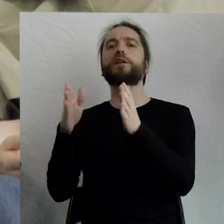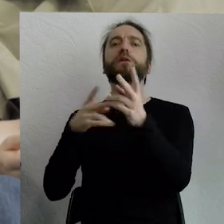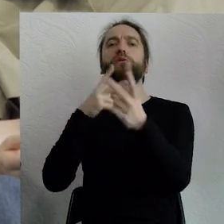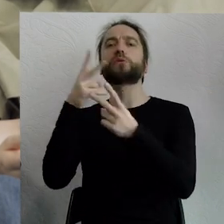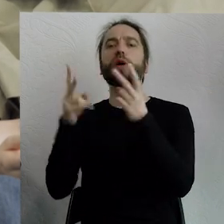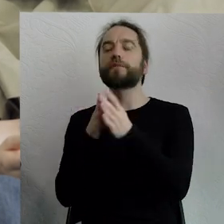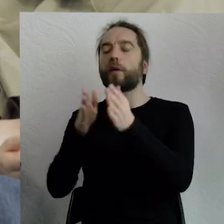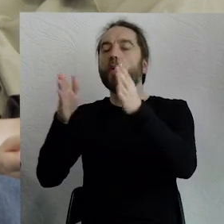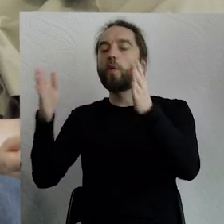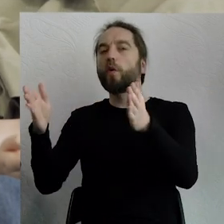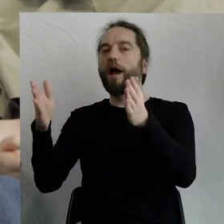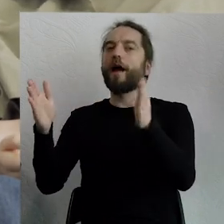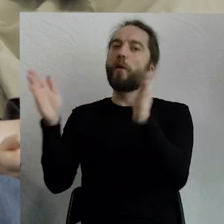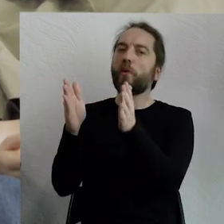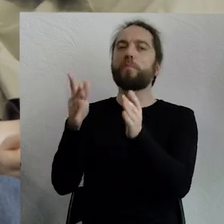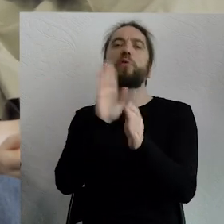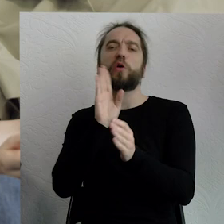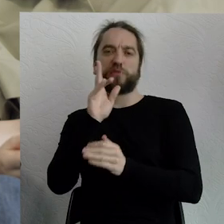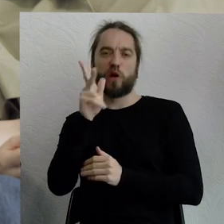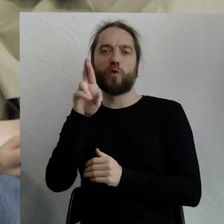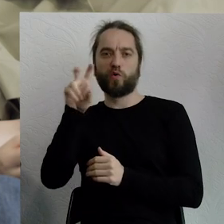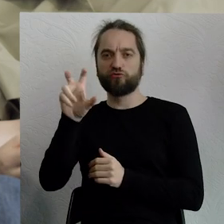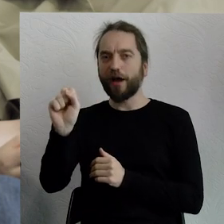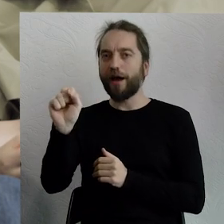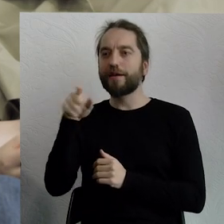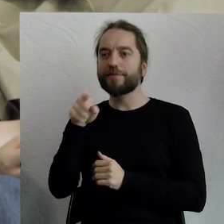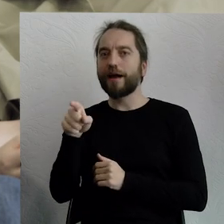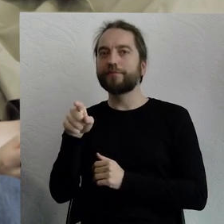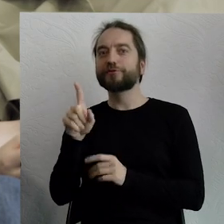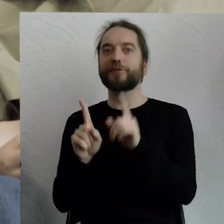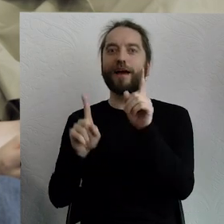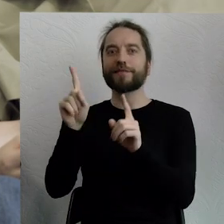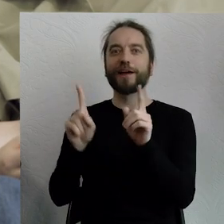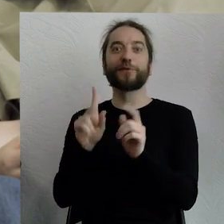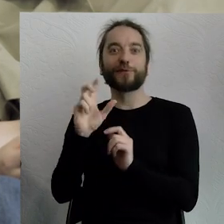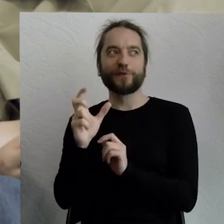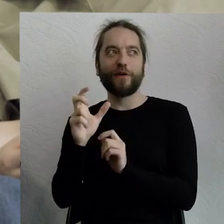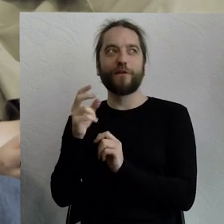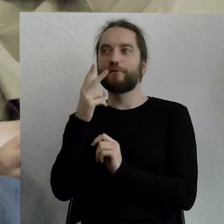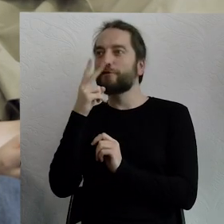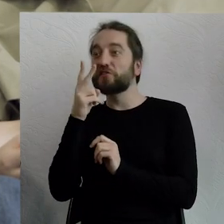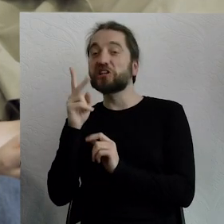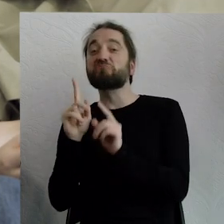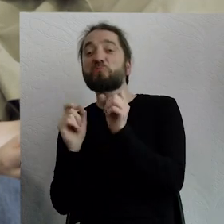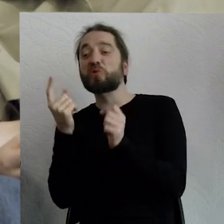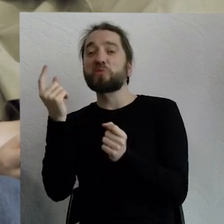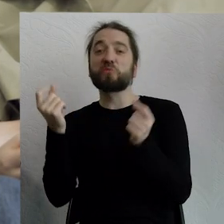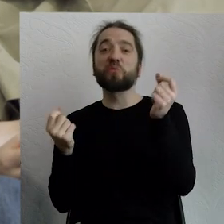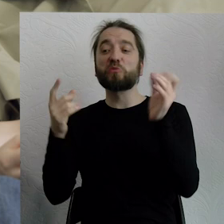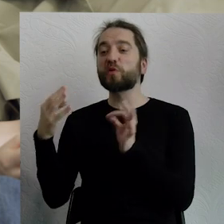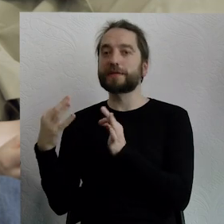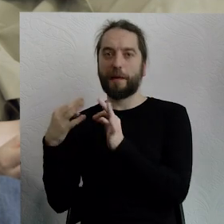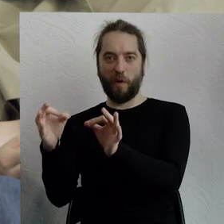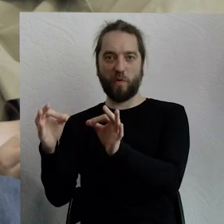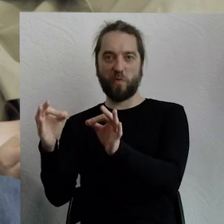więcej szerokości krótszej, może troszkę węższą, po której co jakiś czas mija mnie samochód, ale mało tych